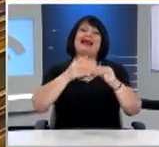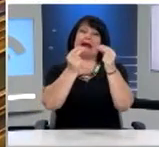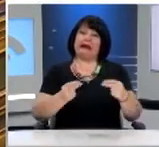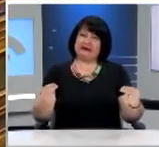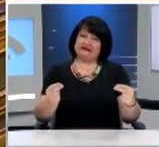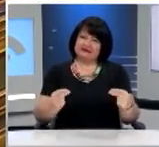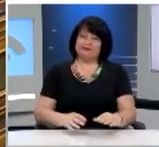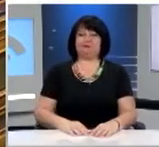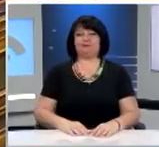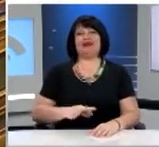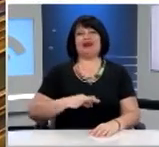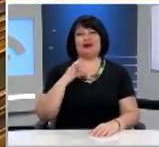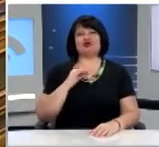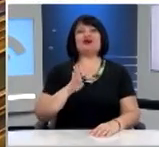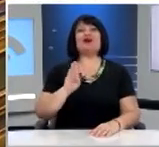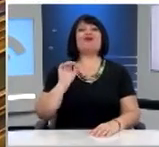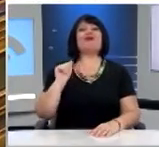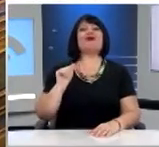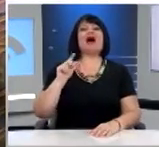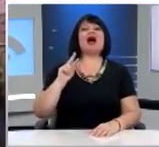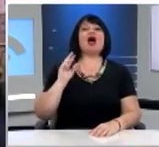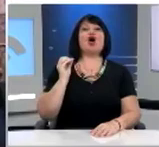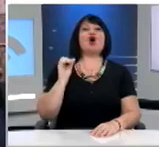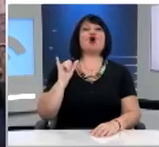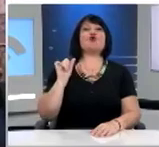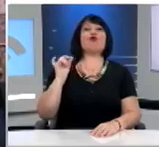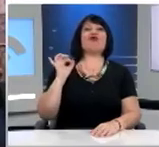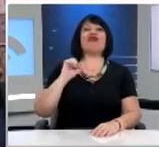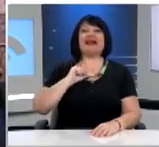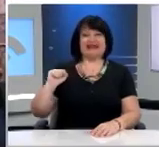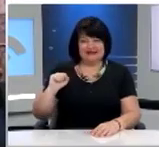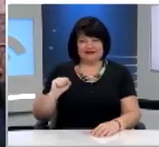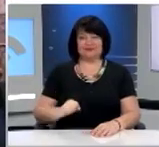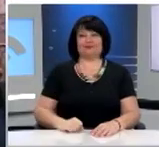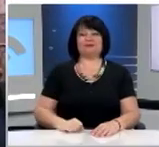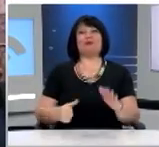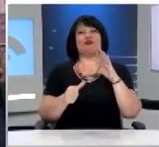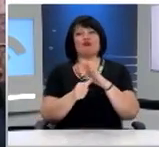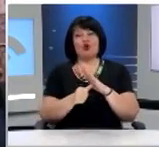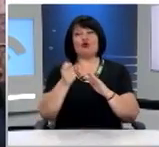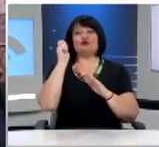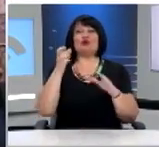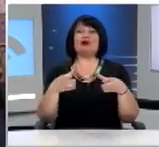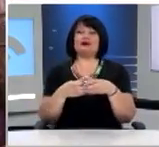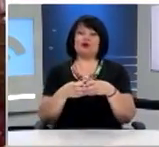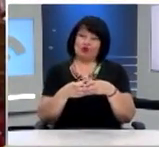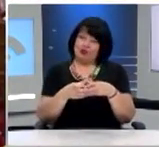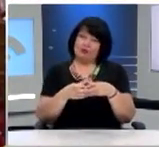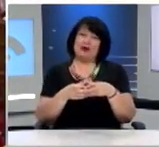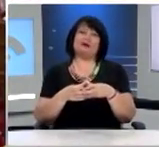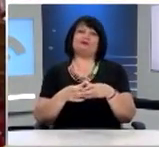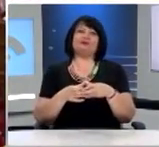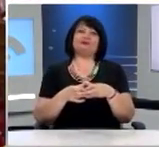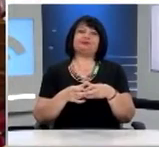και ο κύριος Γιάννης Βαρουφάκης, πρόεδρος της Κοινοβουλευτικής Ομάδος